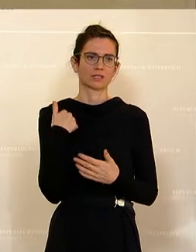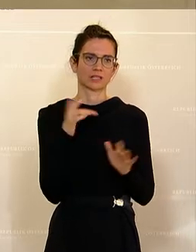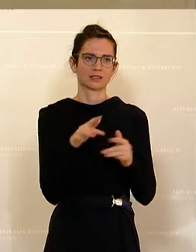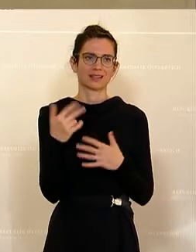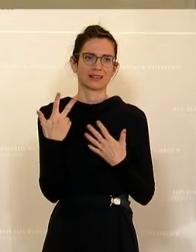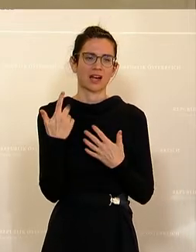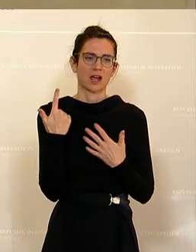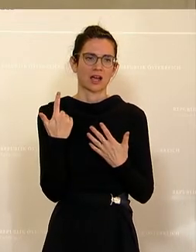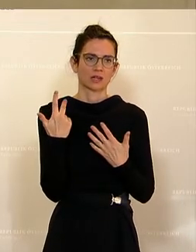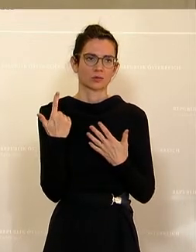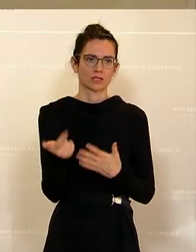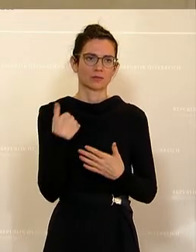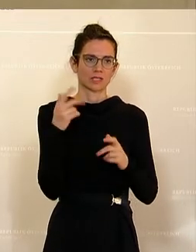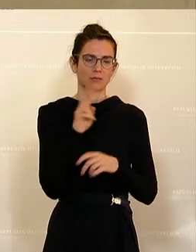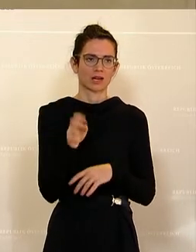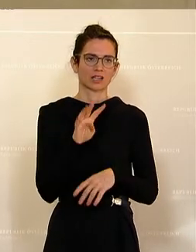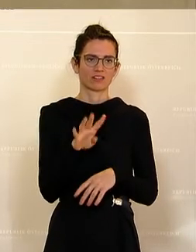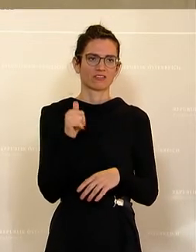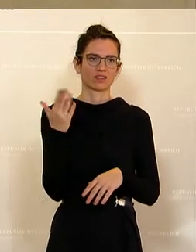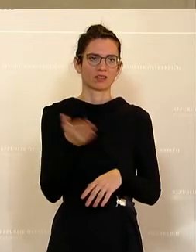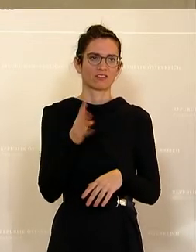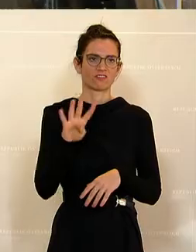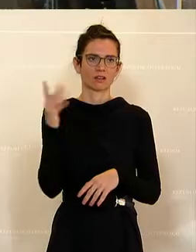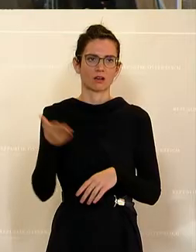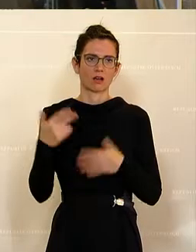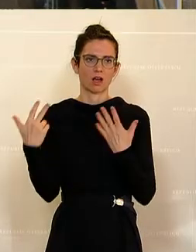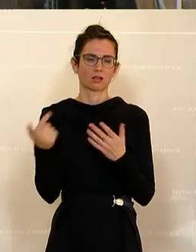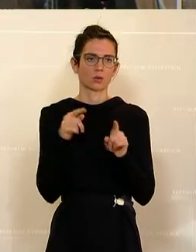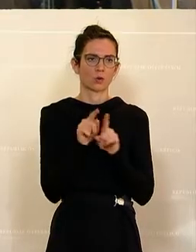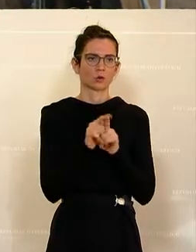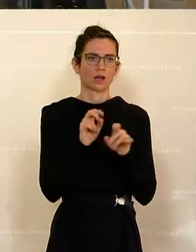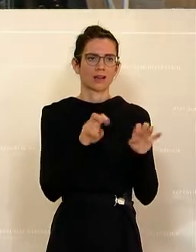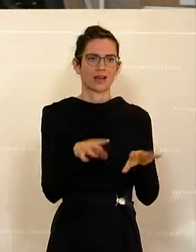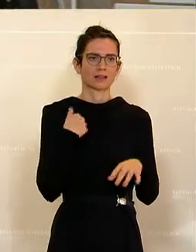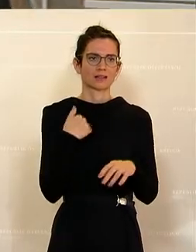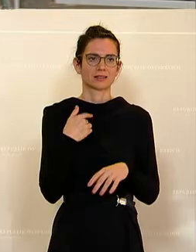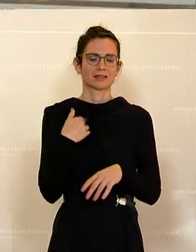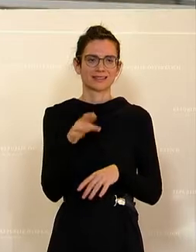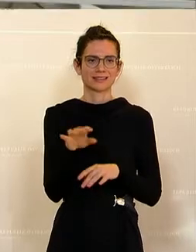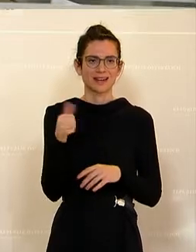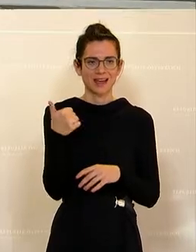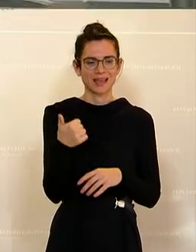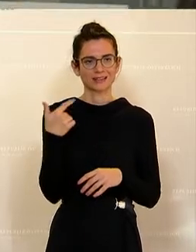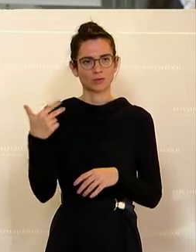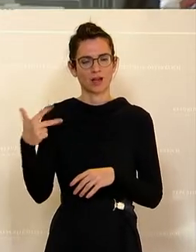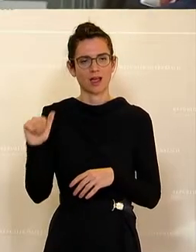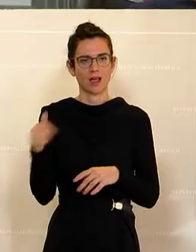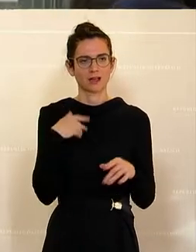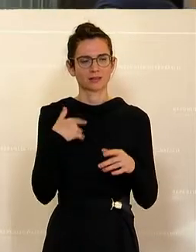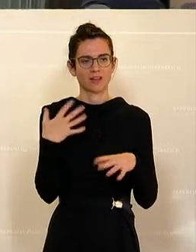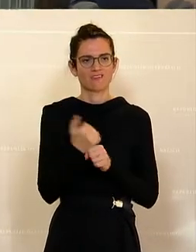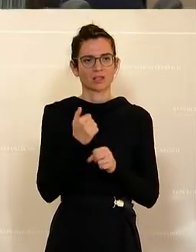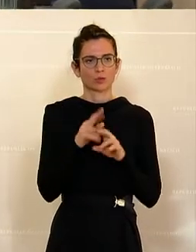378 § 4 Absatz 4 Ziffer 8 und § 18 Absatz 1 und 3a in der Fassung des